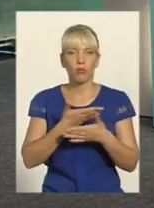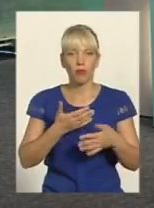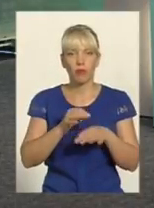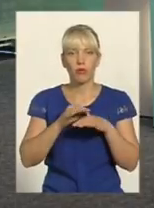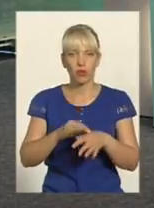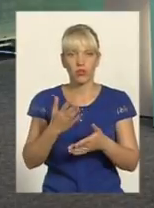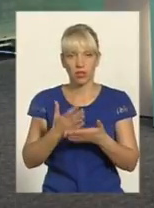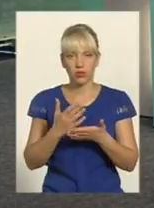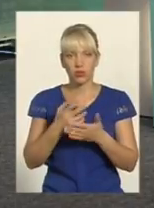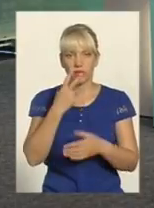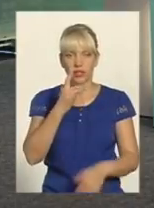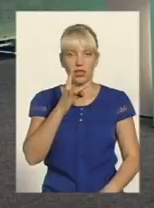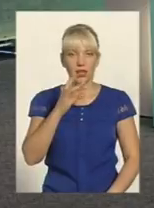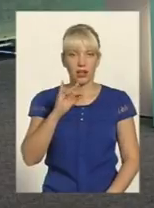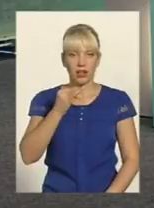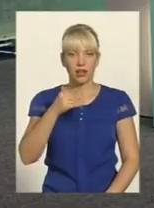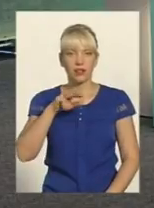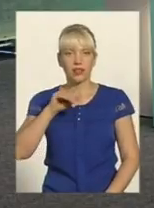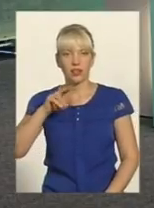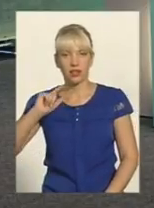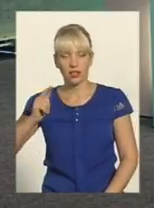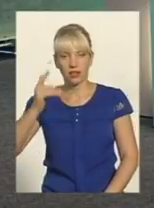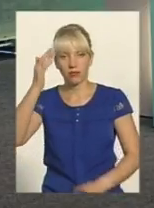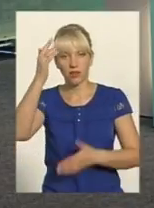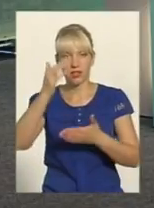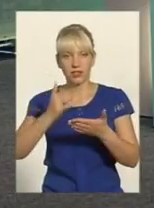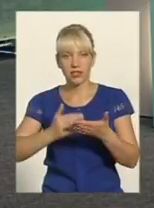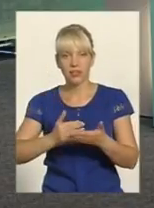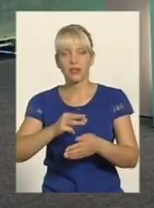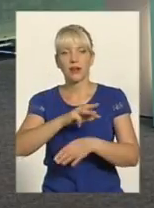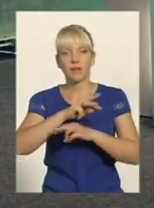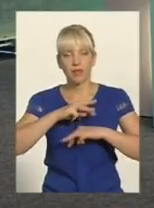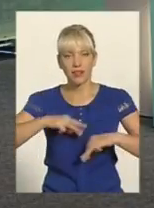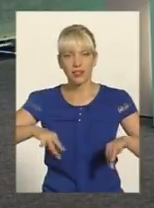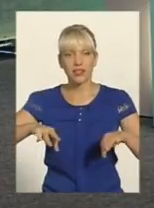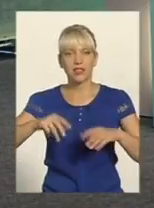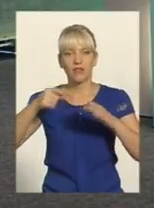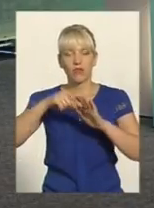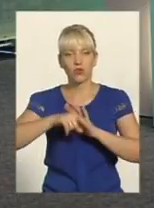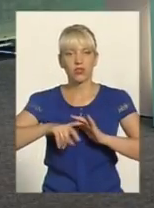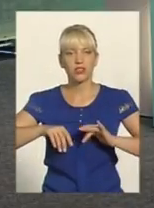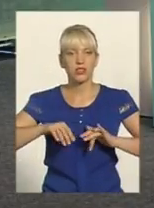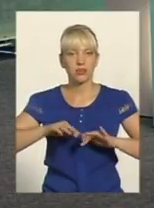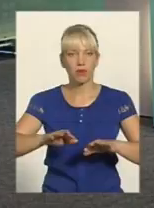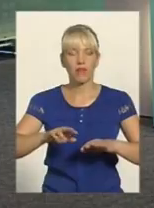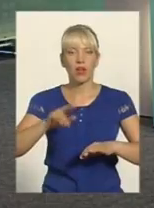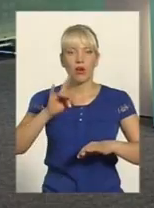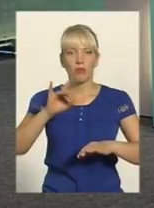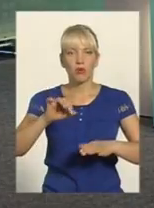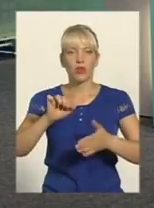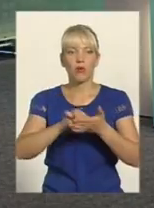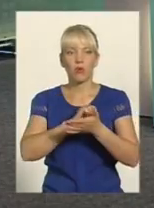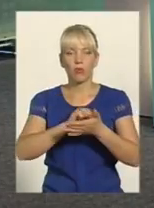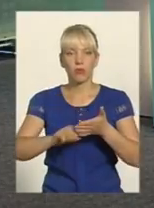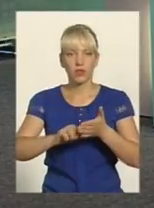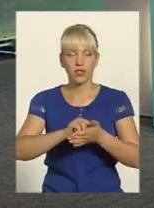рейтингу Міністерства внутрішніх справ, то по документуванню фактів неправомірної вигоди Ми перебуваємо в